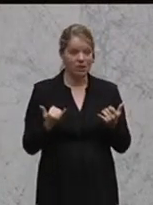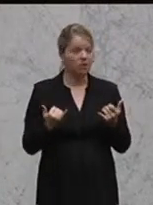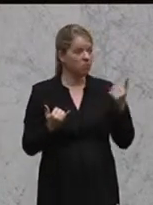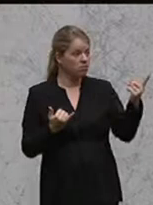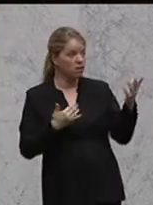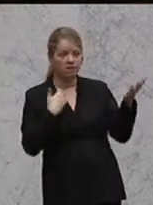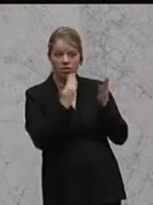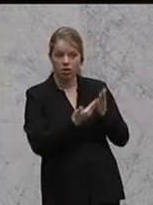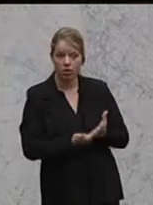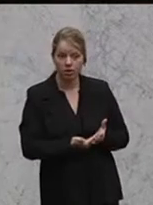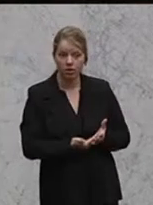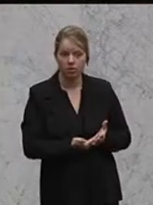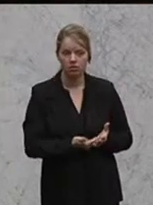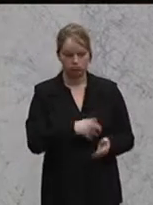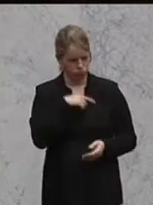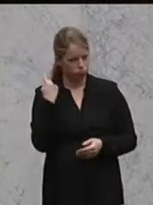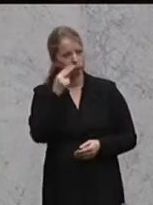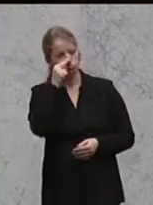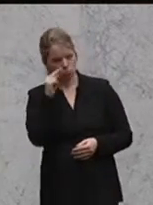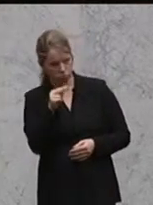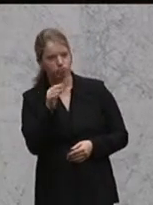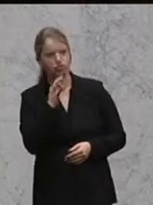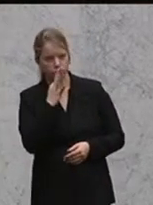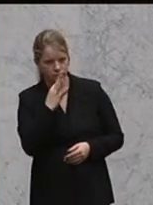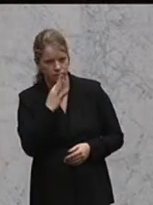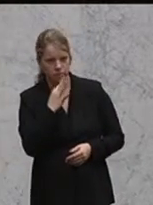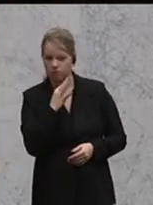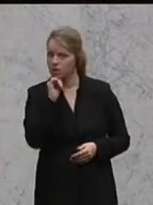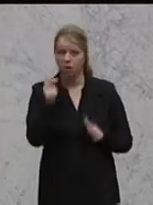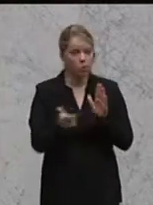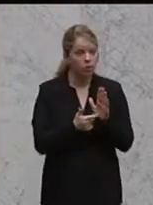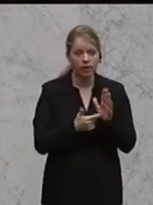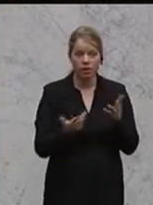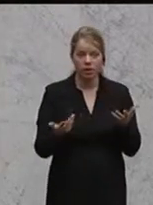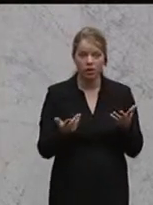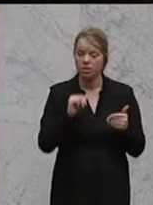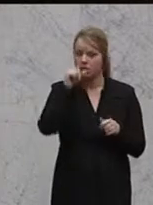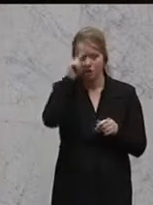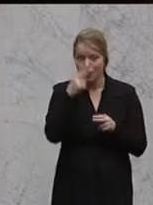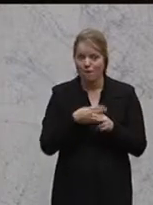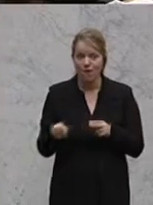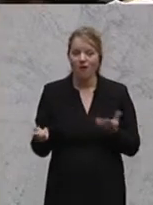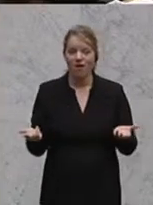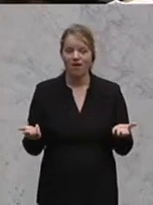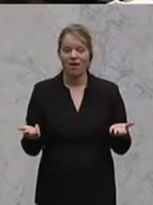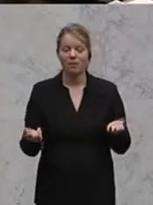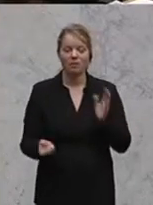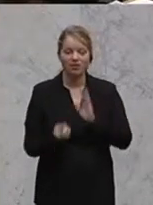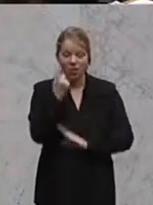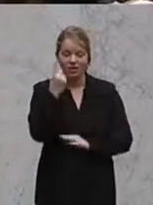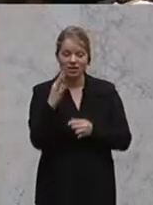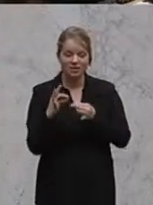völlig zu Recht aus unserer Sicht, dass das nicht notwendig ist und nicht sinnvoll, insbesondere zwischen